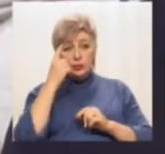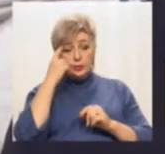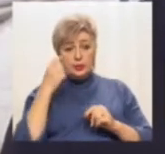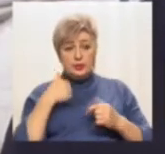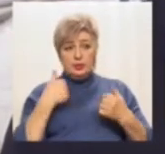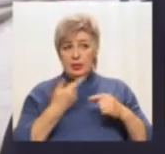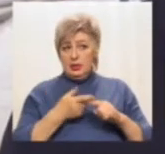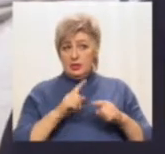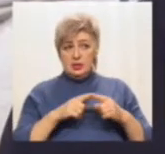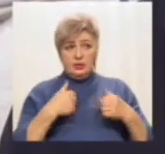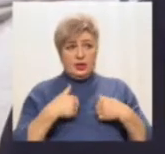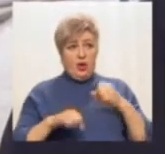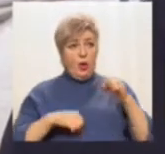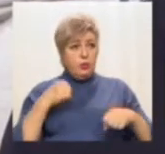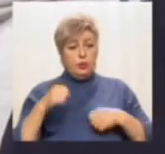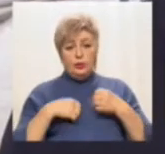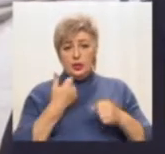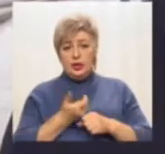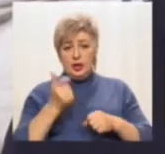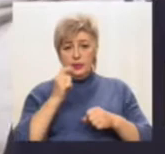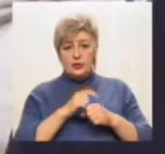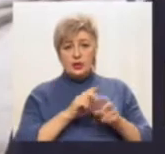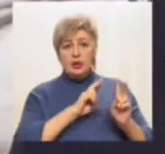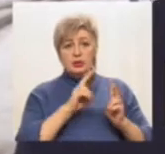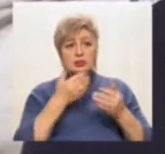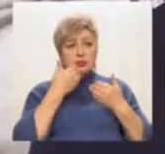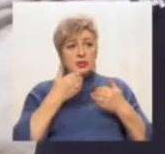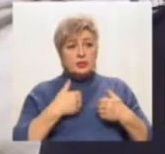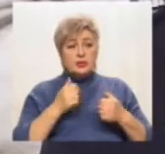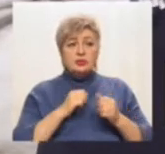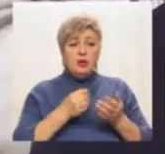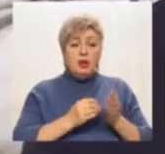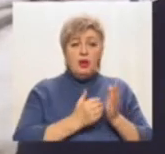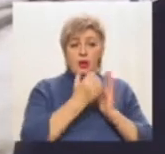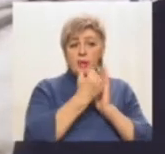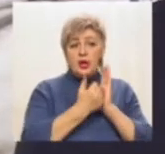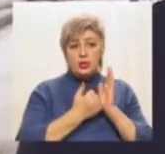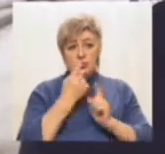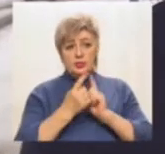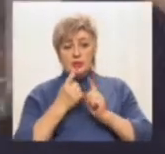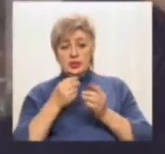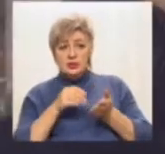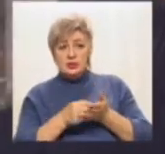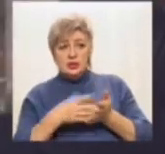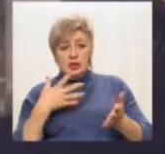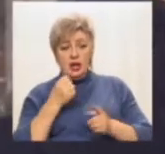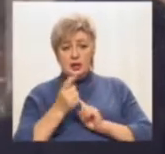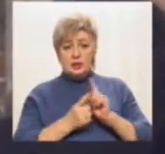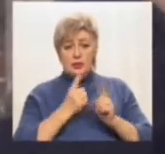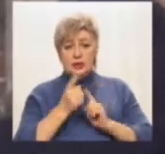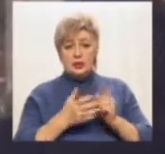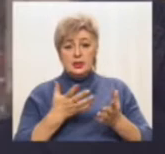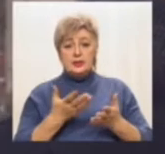обур'є найбільше. Ніхто не радився ні щодо підвищення цін, ні щодо меню. Якщо в цьому брали участь представники Батьківського